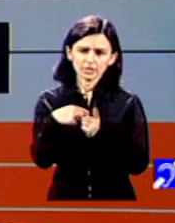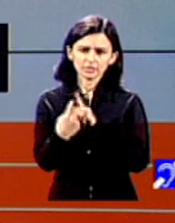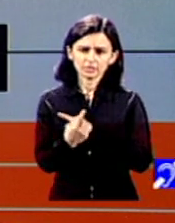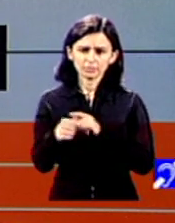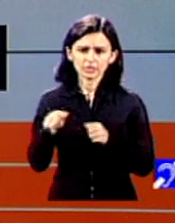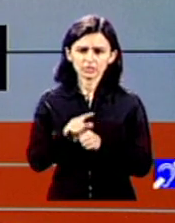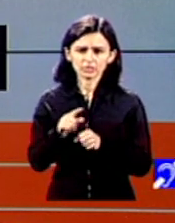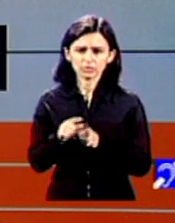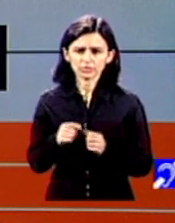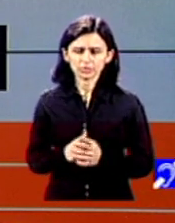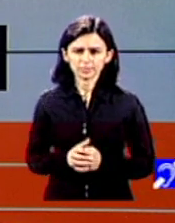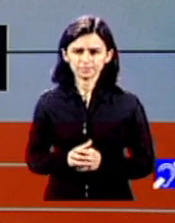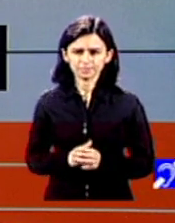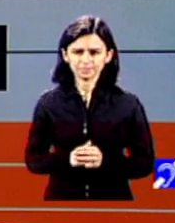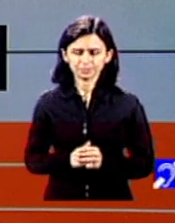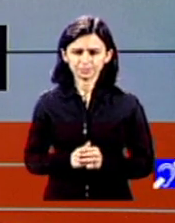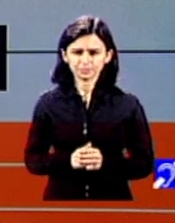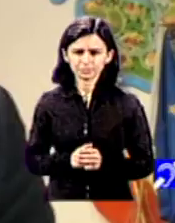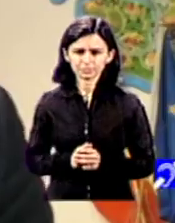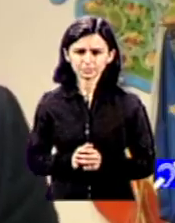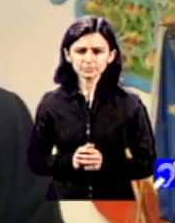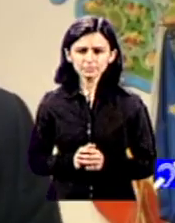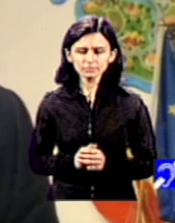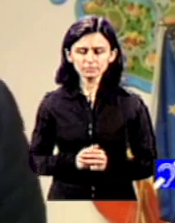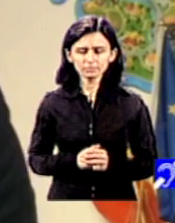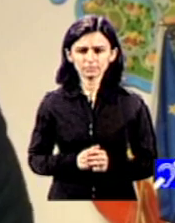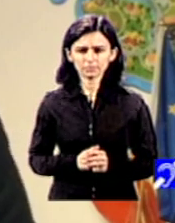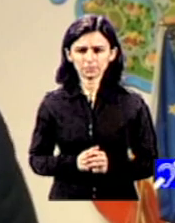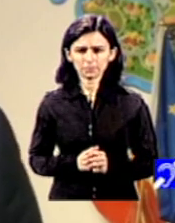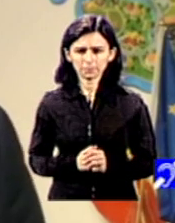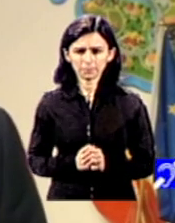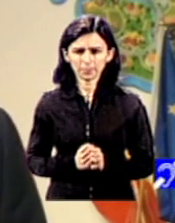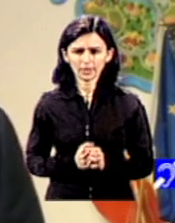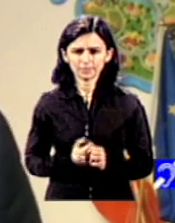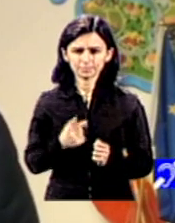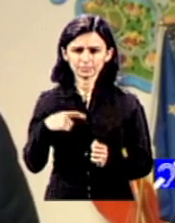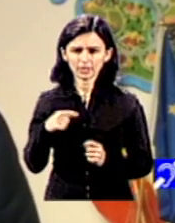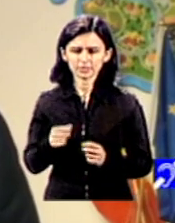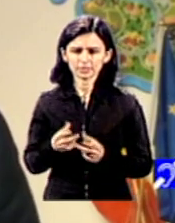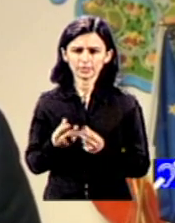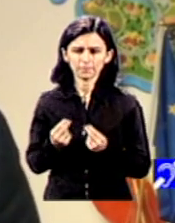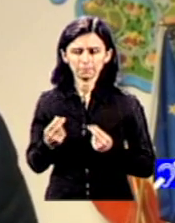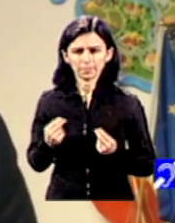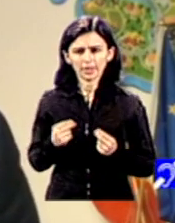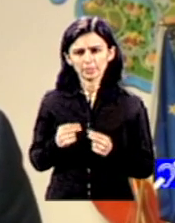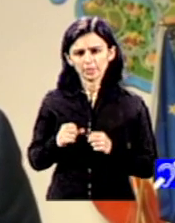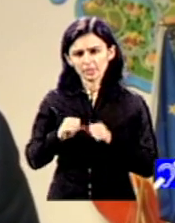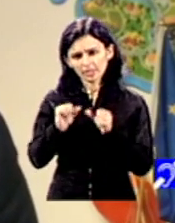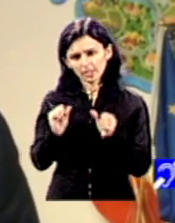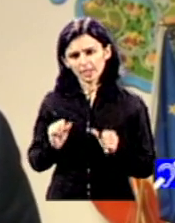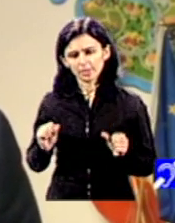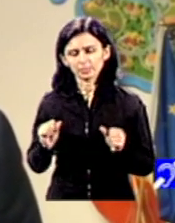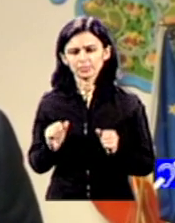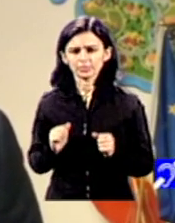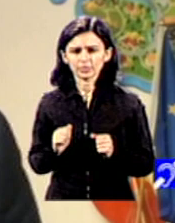probleme și din acest punct de vedere. Da. Ei bine, sunt mai multe modele în diverse state membre ale Uniunii Europene